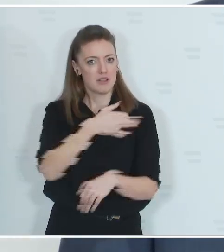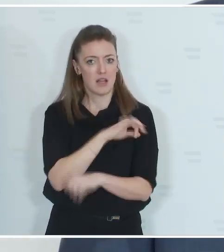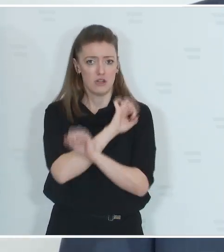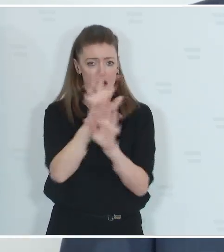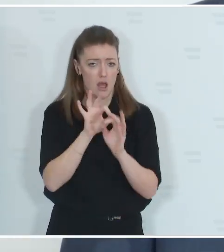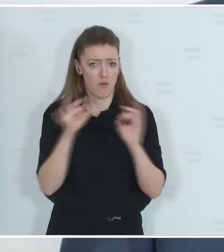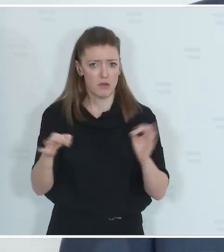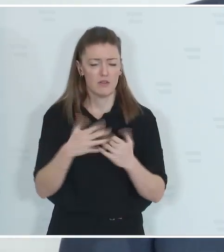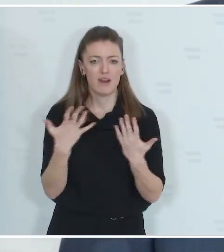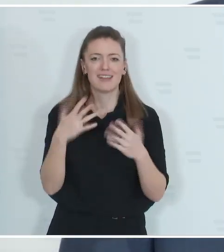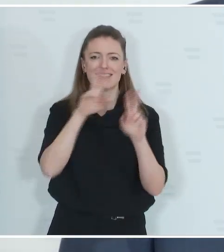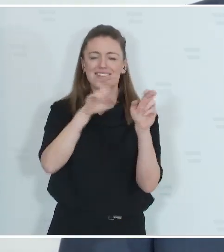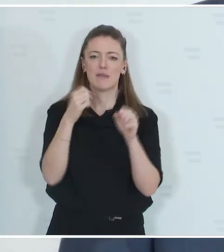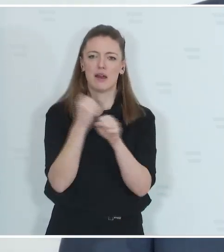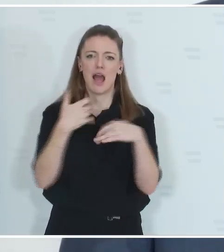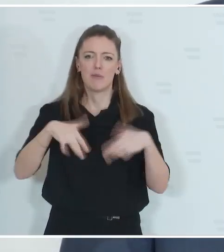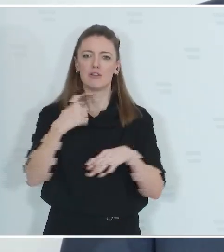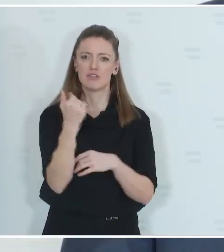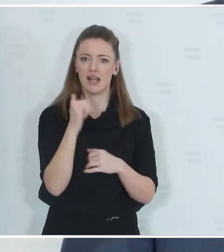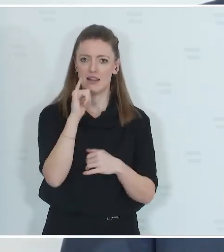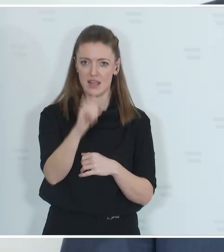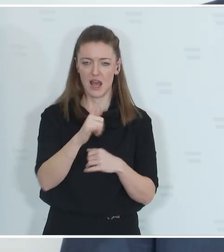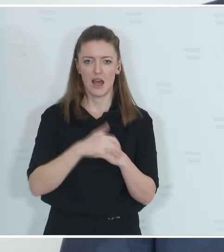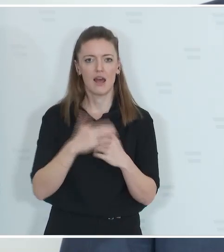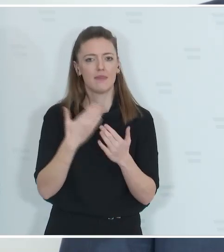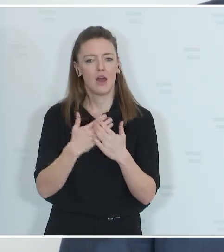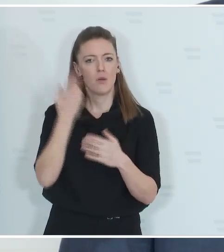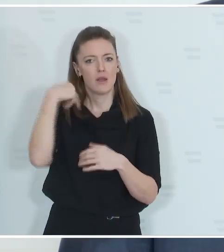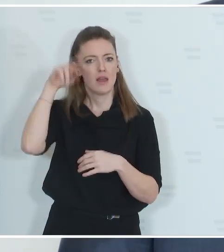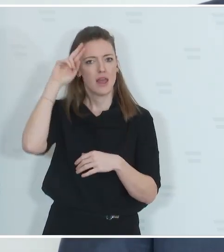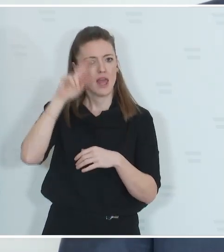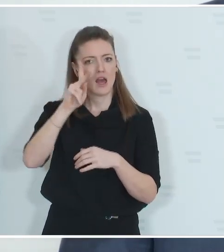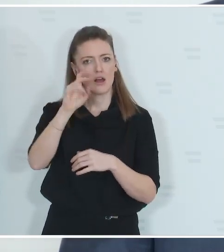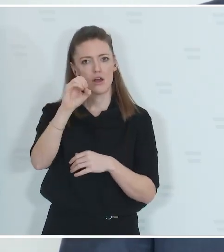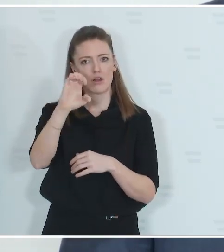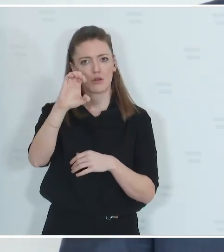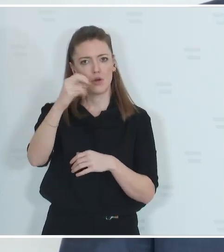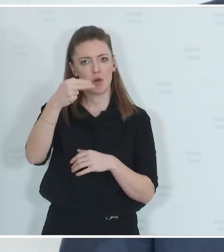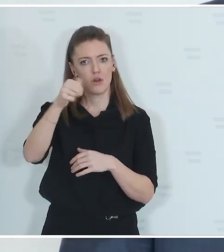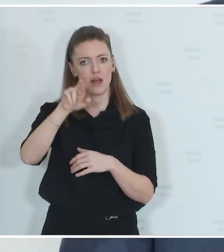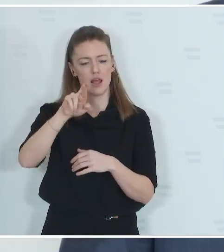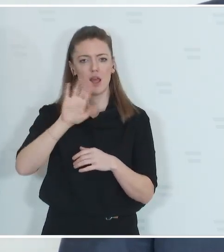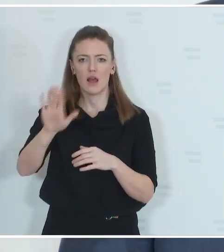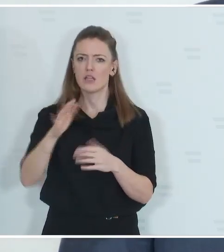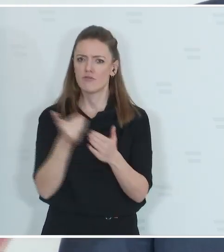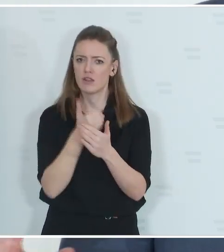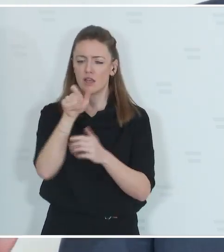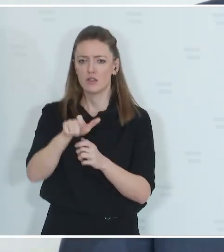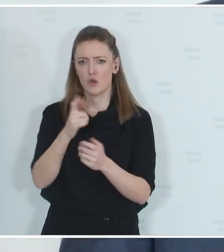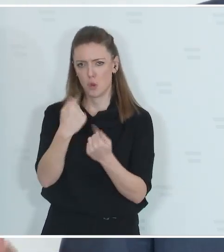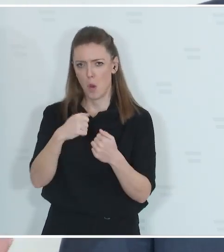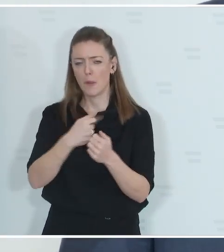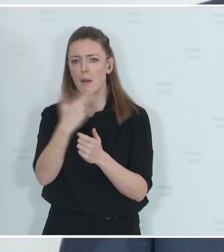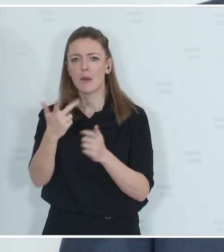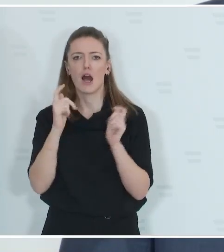Arbeitslosengeld ist so eines. Und daher wird Martin Kocher als ÖVP-Vertreter in diesem Bereich einige Vorschläge machen, die